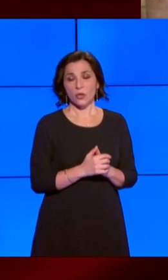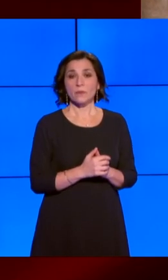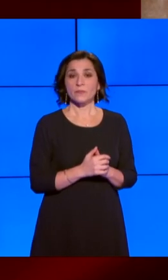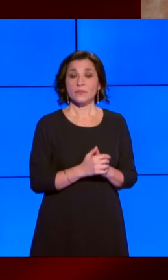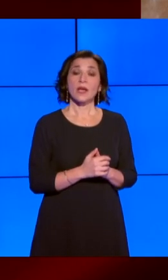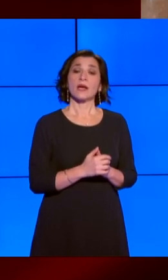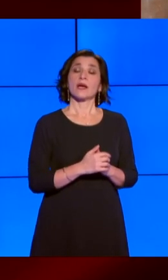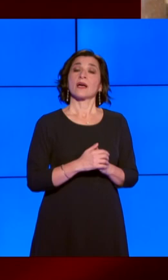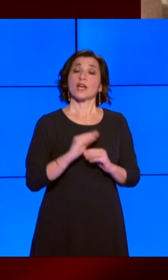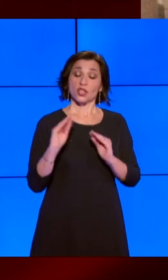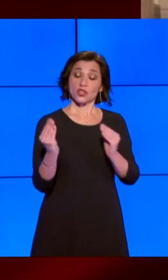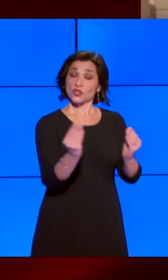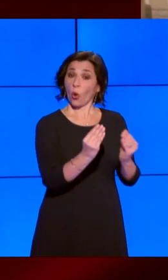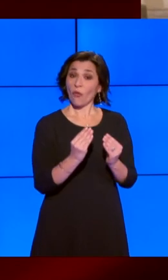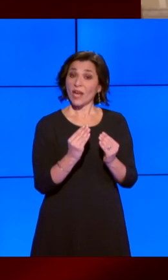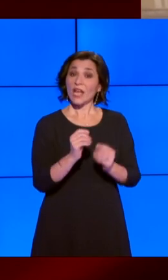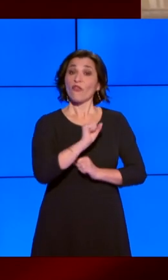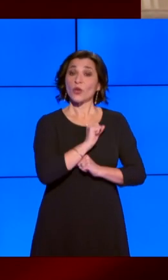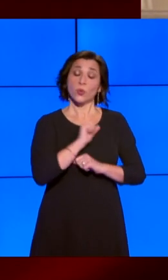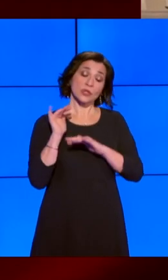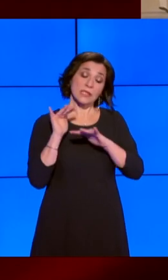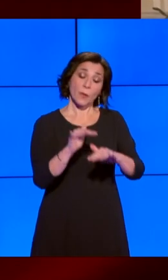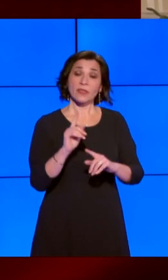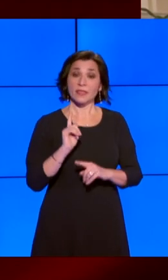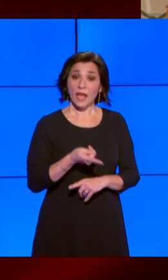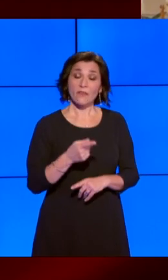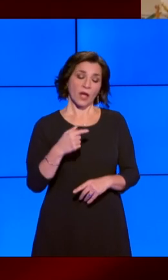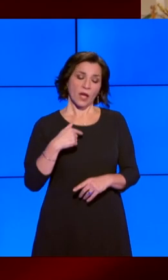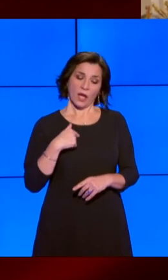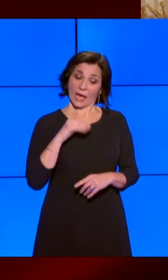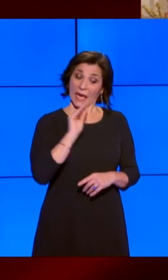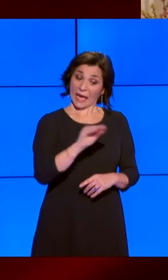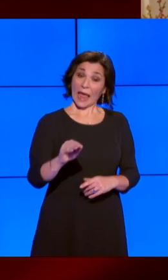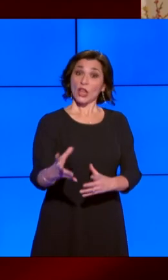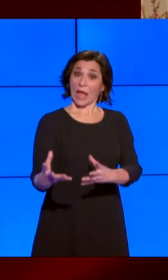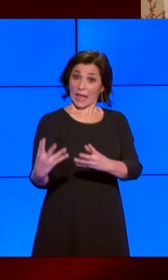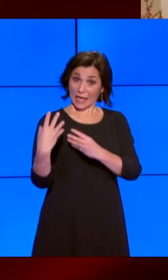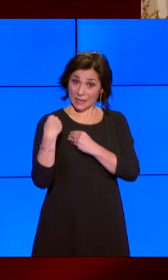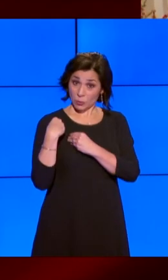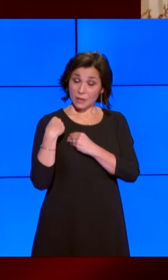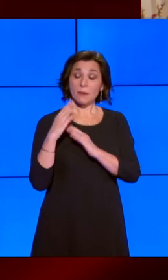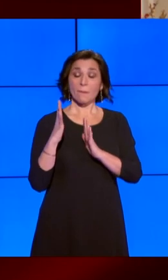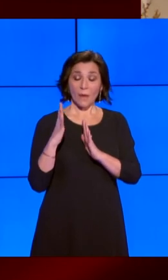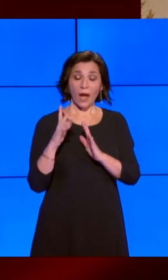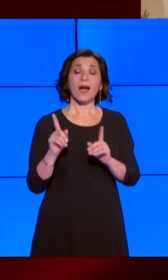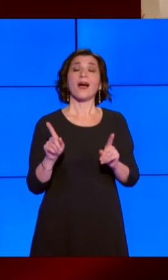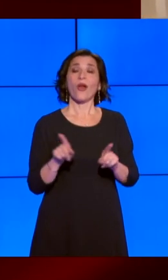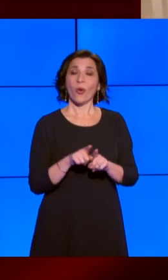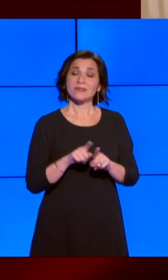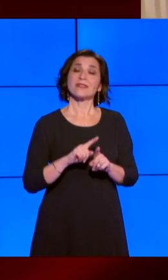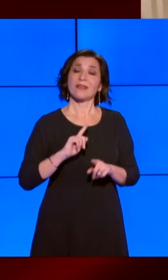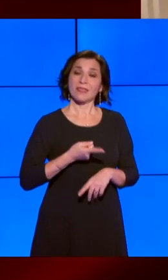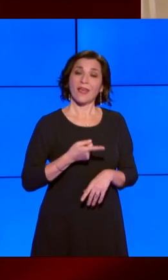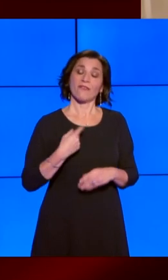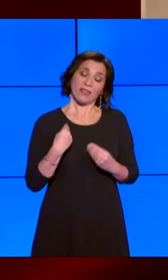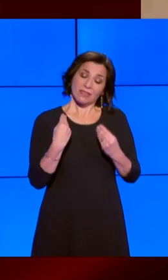giovani, ai quali viene sovente chiesta responsabilità, ma a cui dobbiamo al contempo affidare responsabilità.